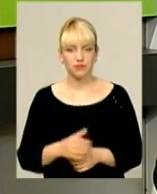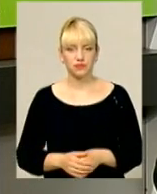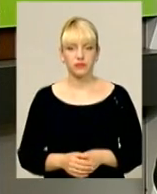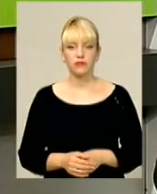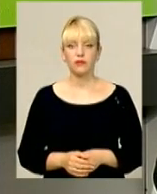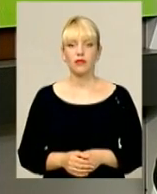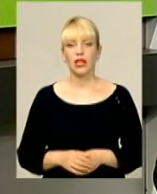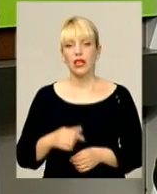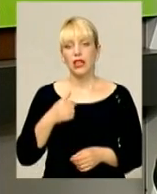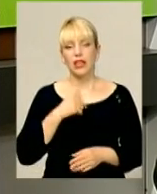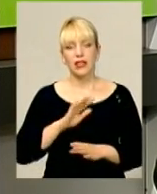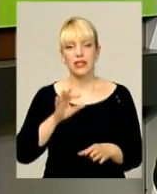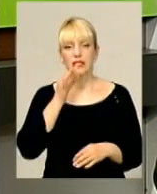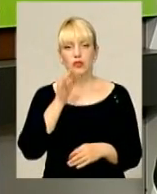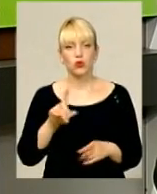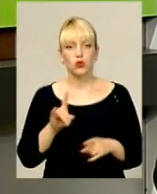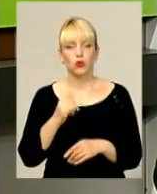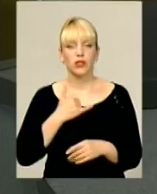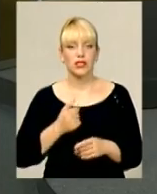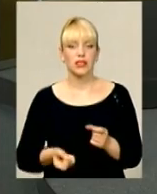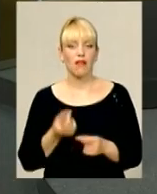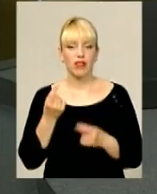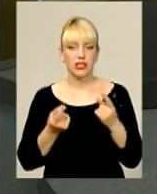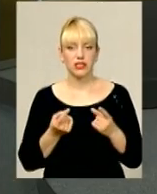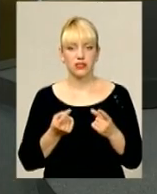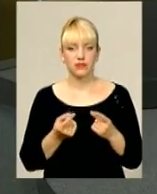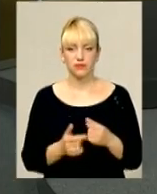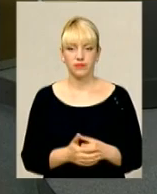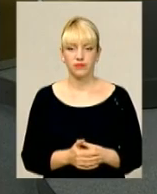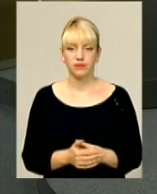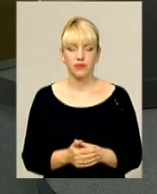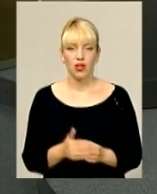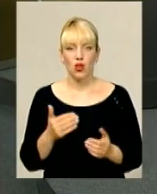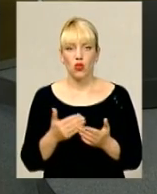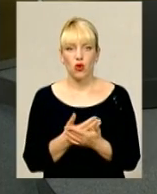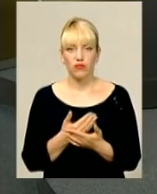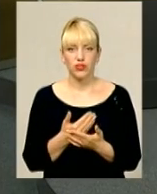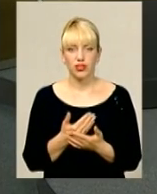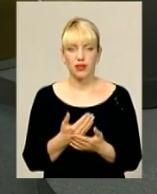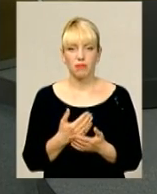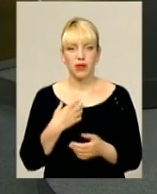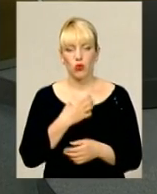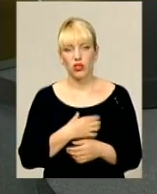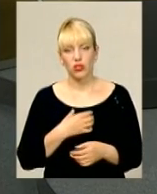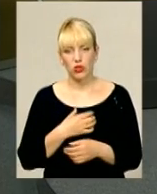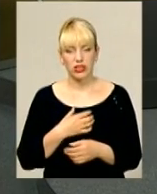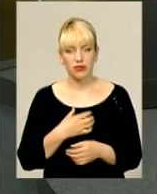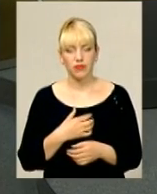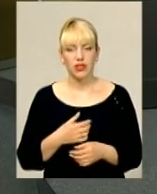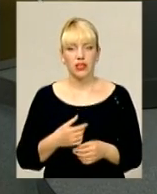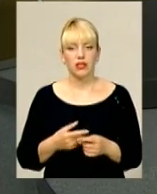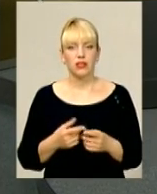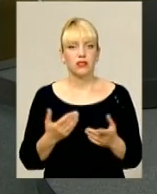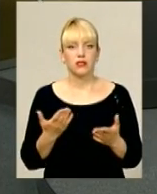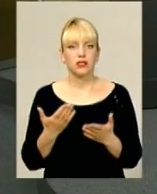Я не скажу, що в нас з'явились нові пріоритети з точки зору зовсім